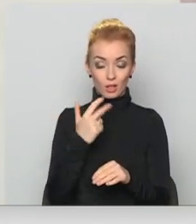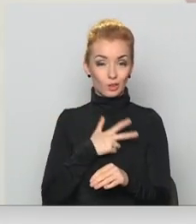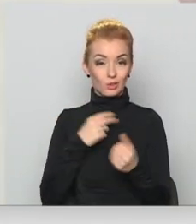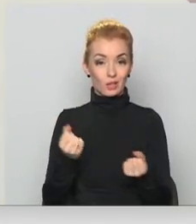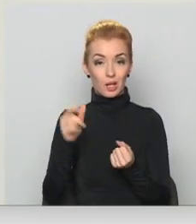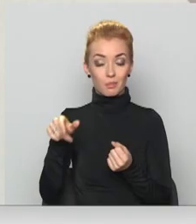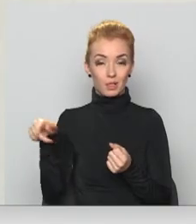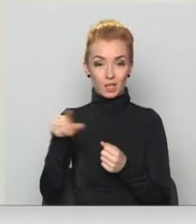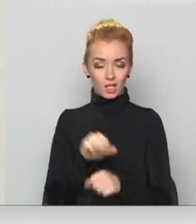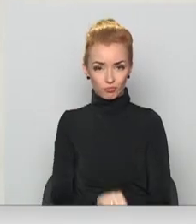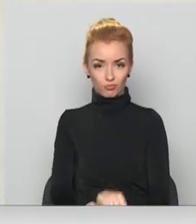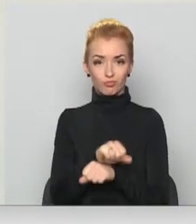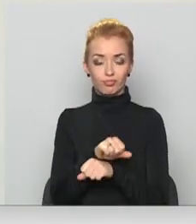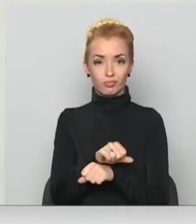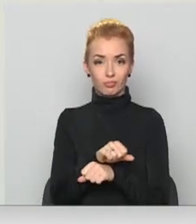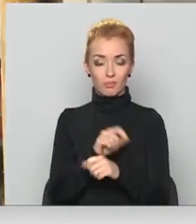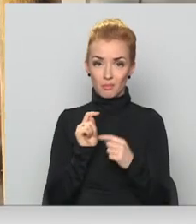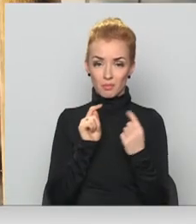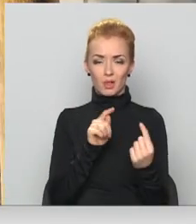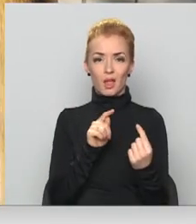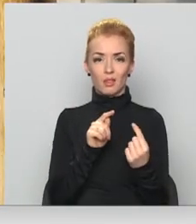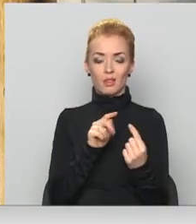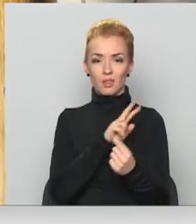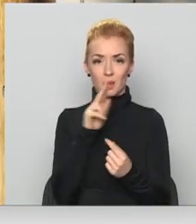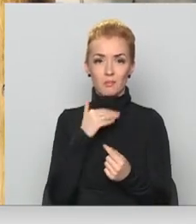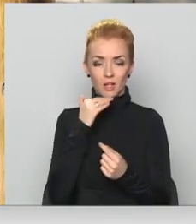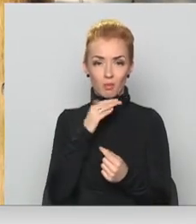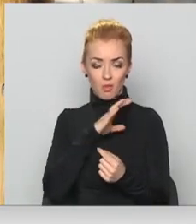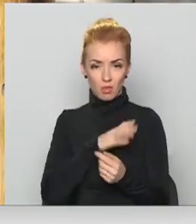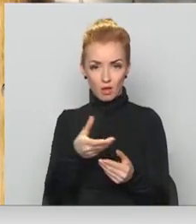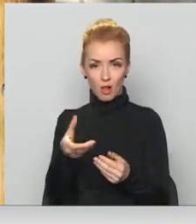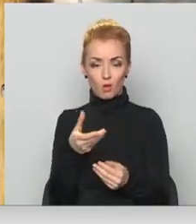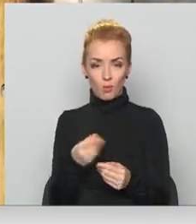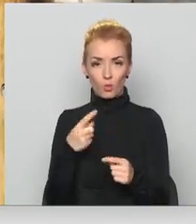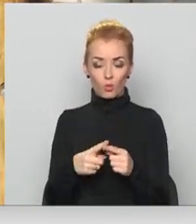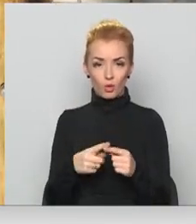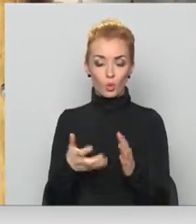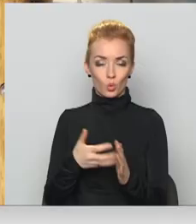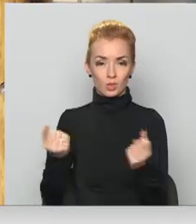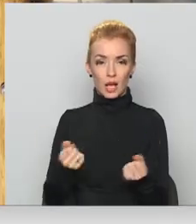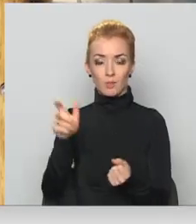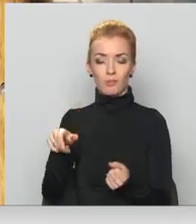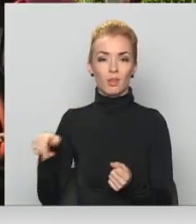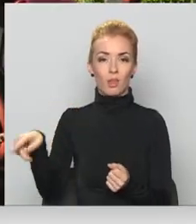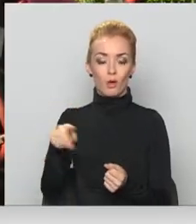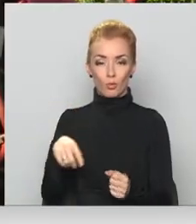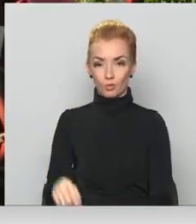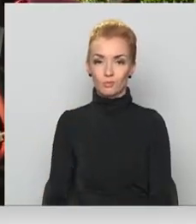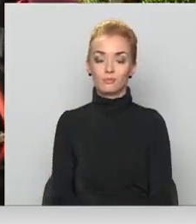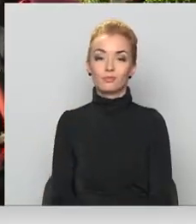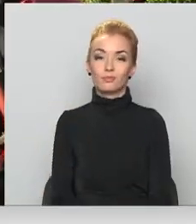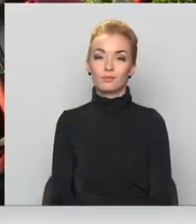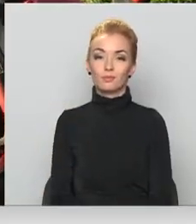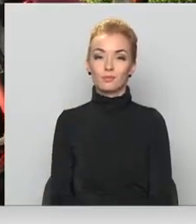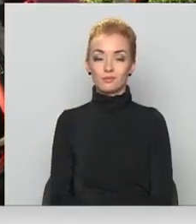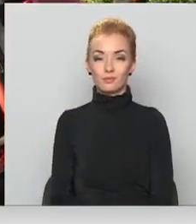darbinieki izgāja ielās, lai protestētu pret nepietīkumu atalgojumu un darba roku trūkumu. Dīniekiem ļenuva māris justēs